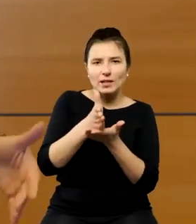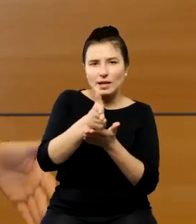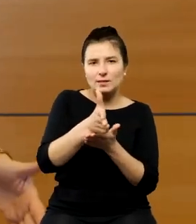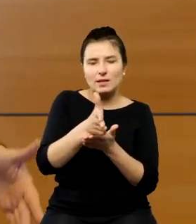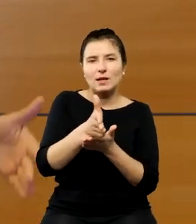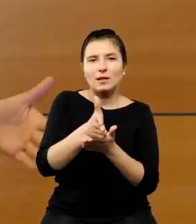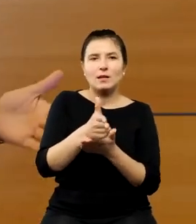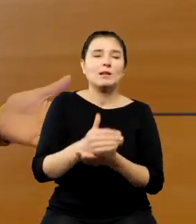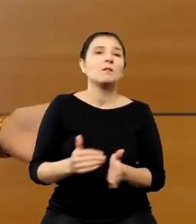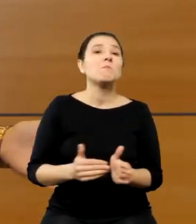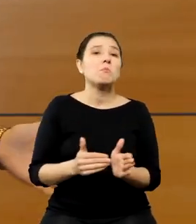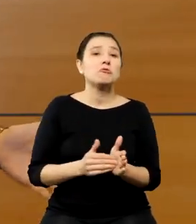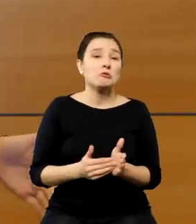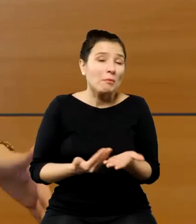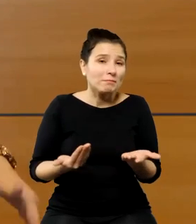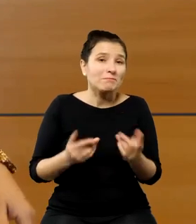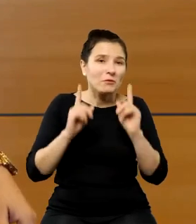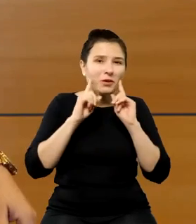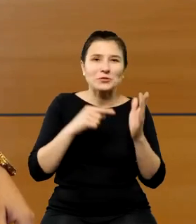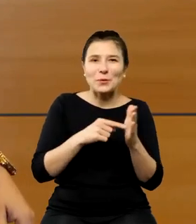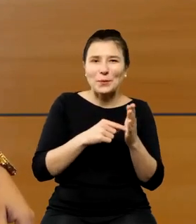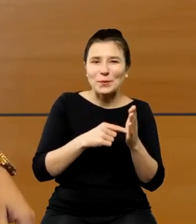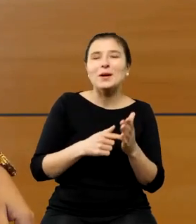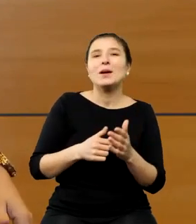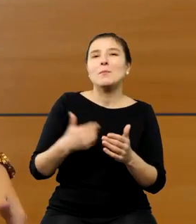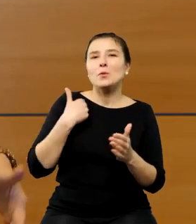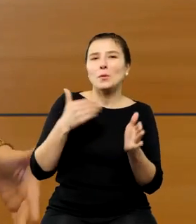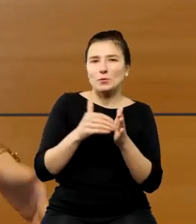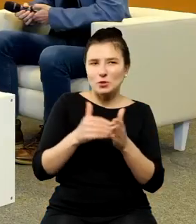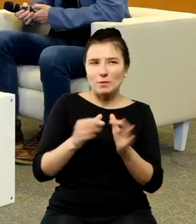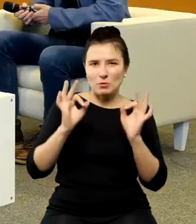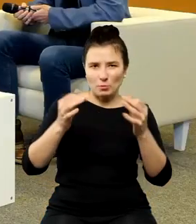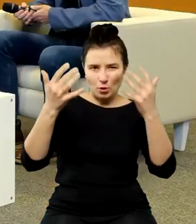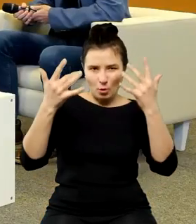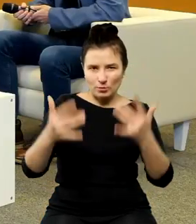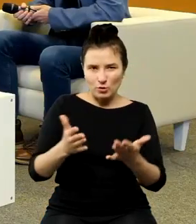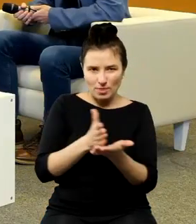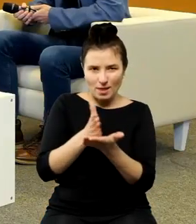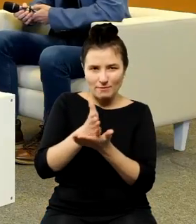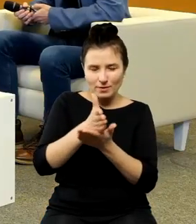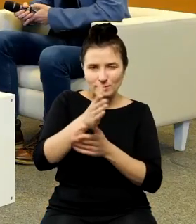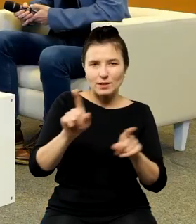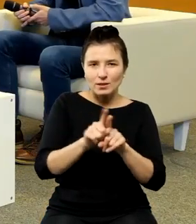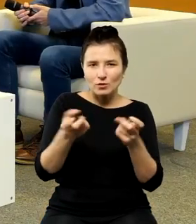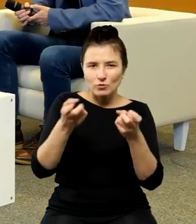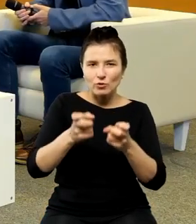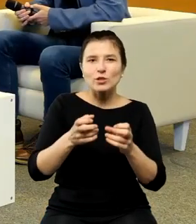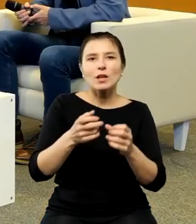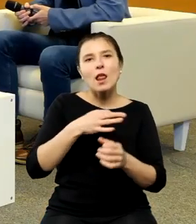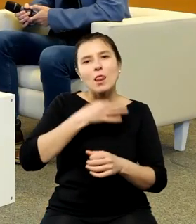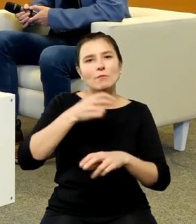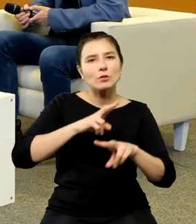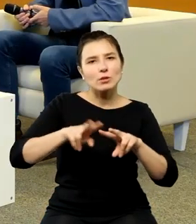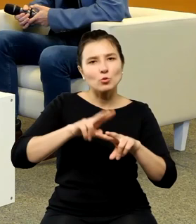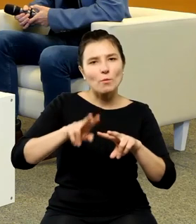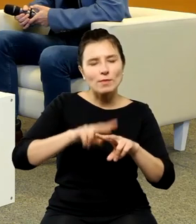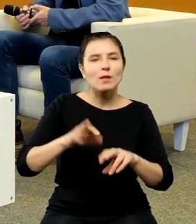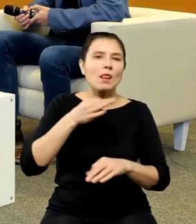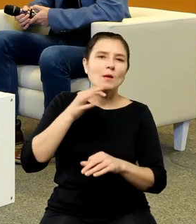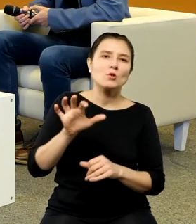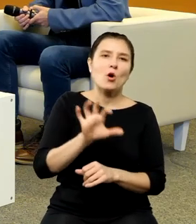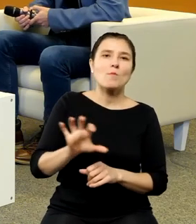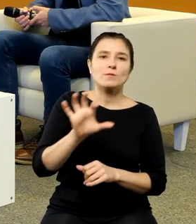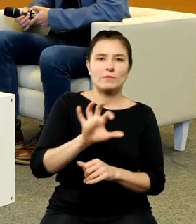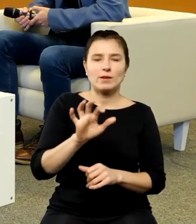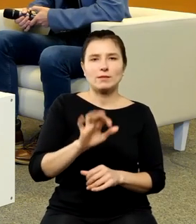potrzeba jest właśnie dobrych obliczeń, dobrych obliczeń nawigacyjnych, tworzenia lepszych instrumentów, lepszej obserwacji i